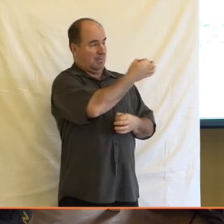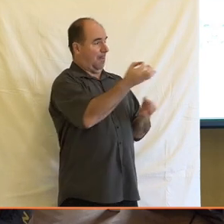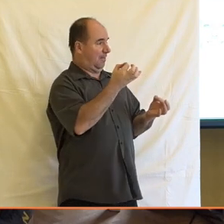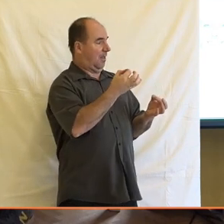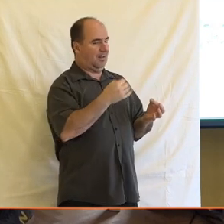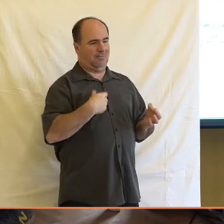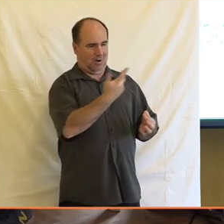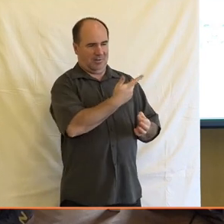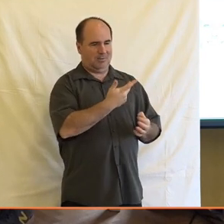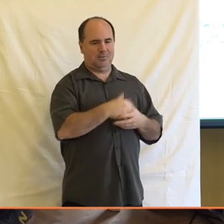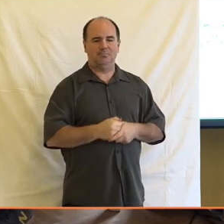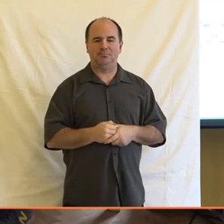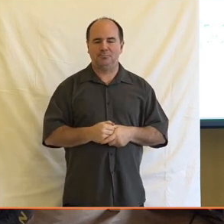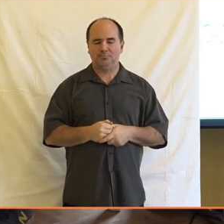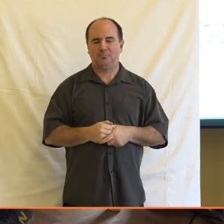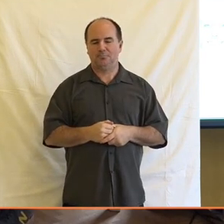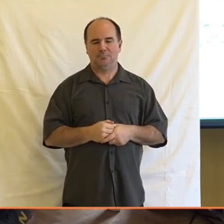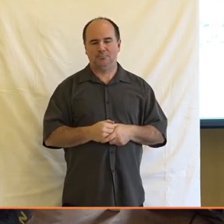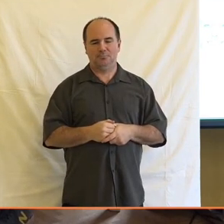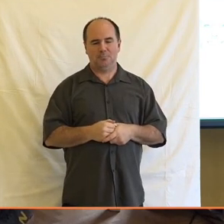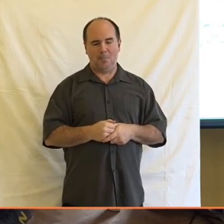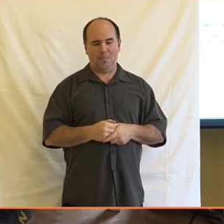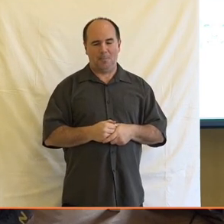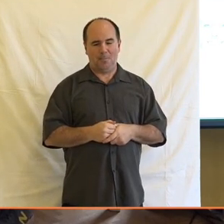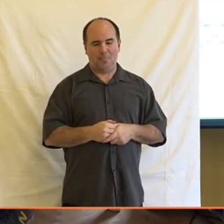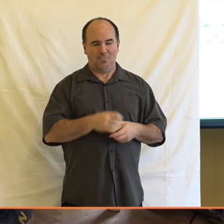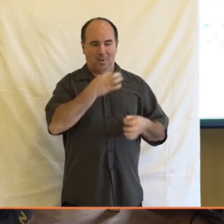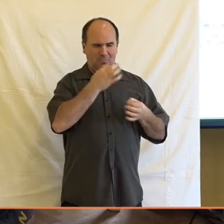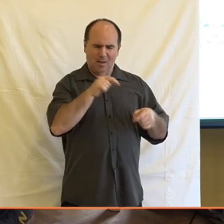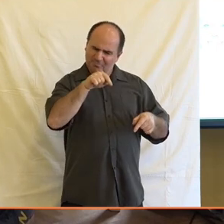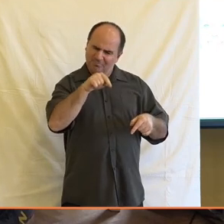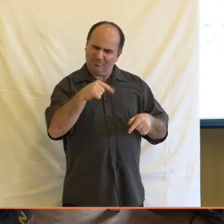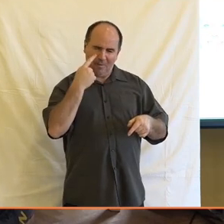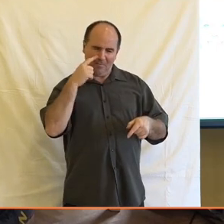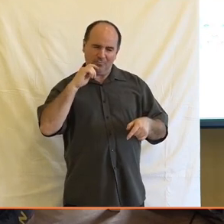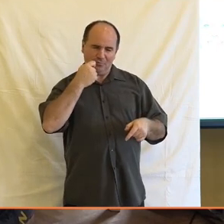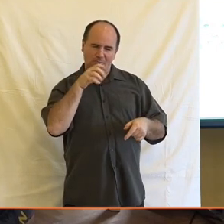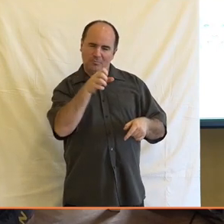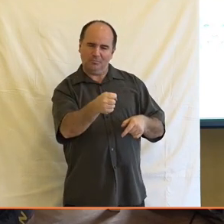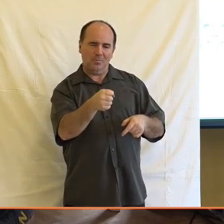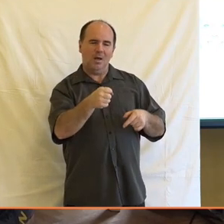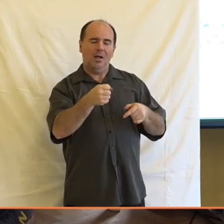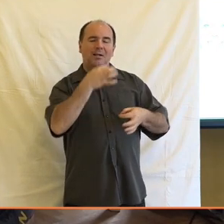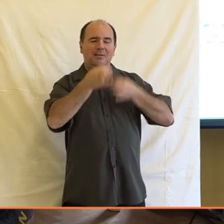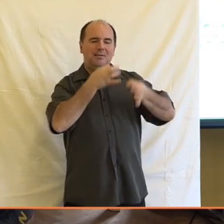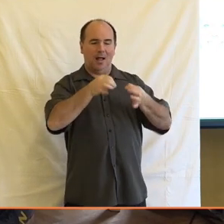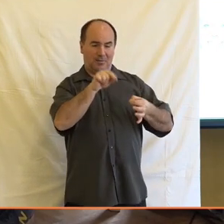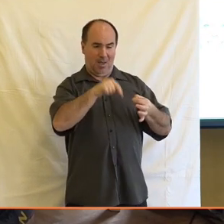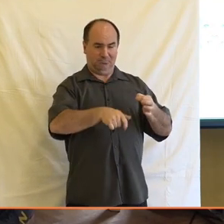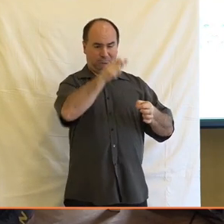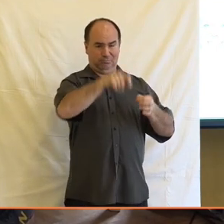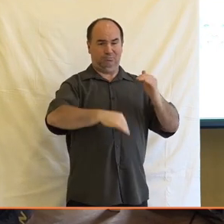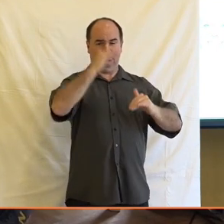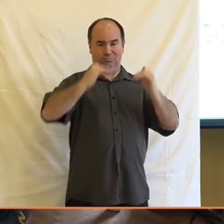tady jste. Tam se poměrně jako nám v těch datech rezonuje to, co jsme zjistili, jakým způsobem vlastně právě ty data nebo ta